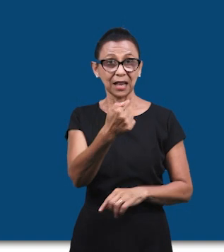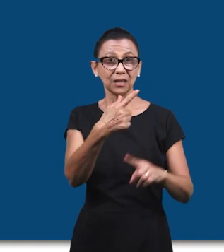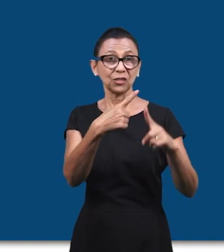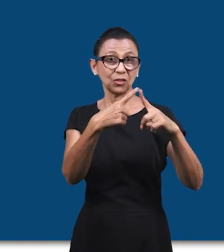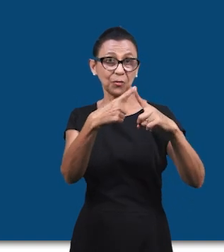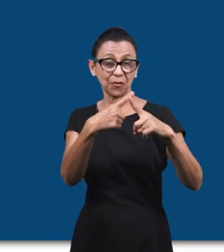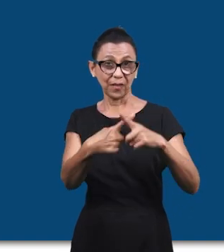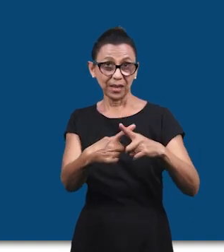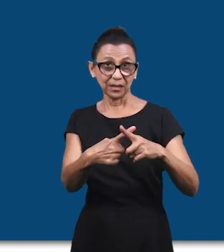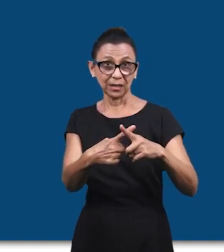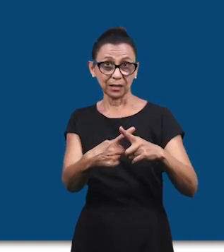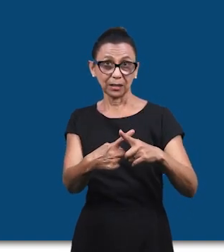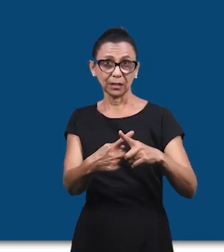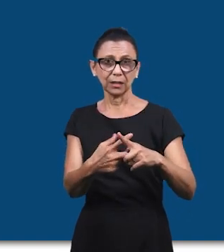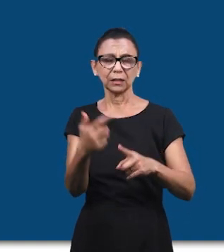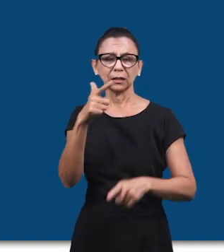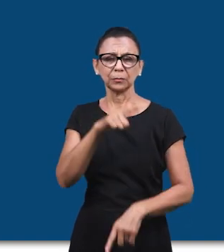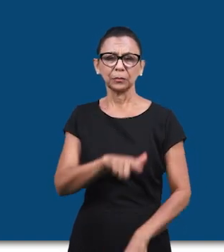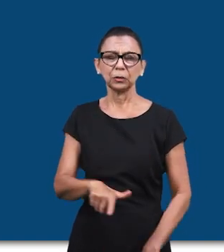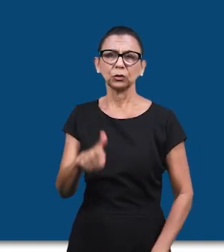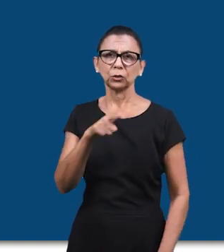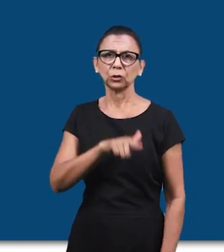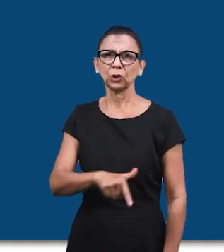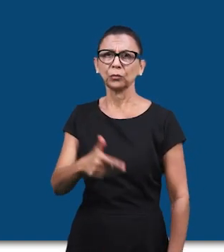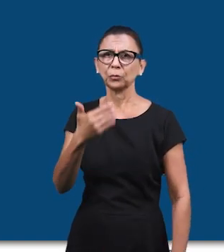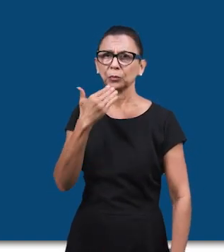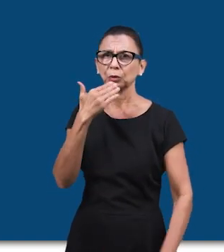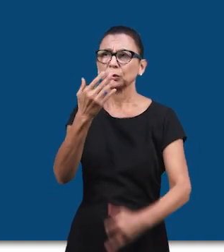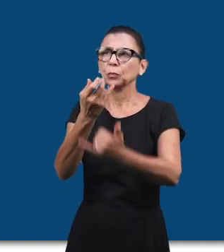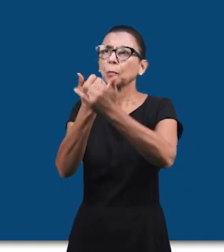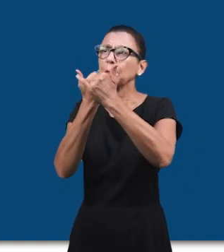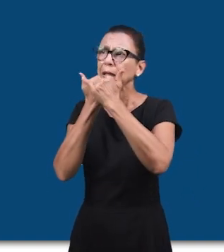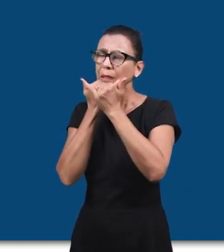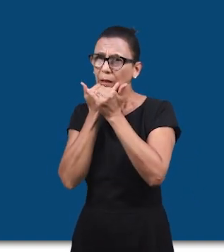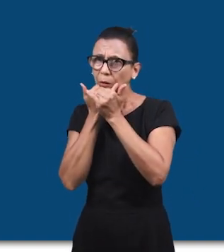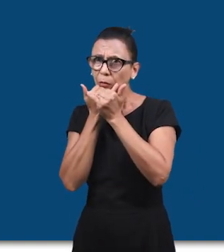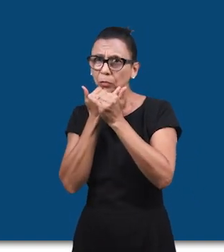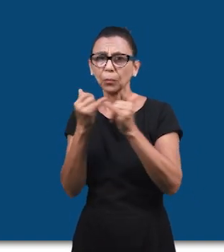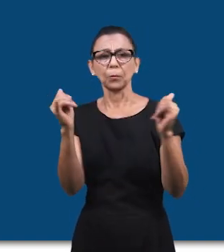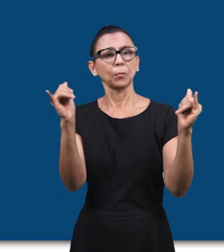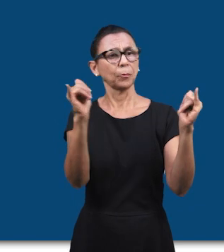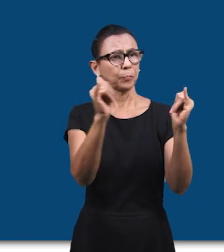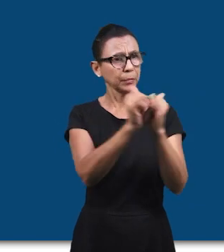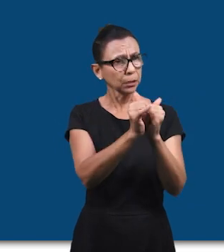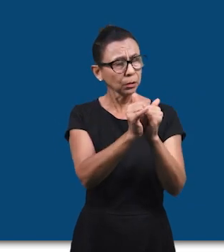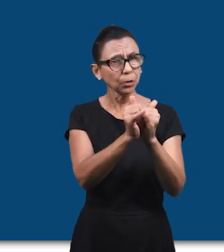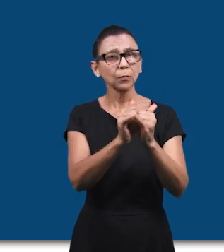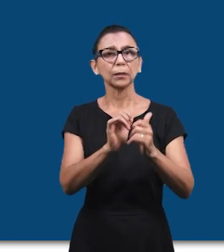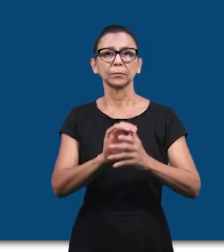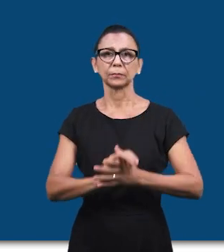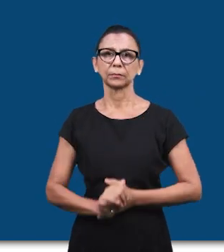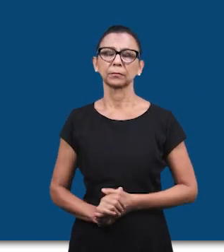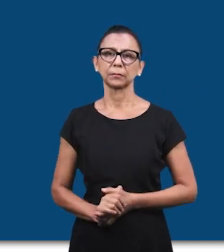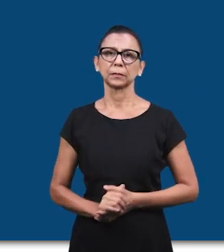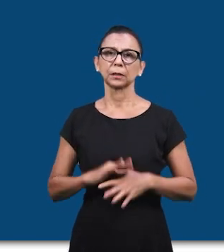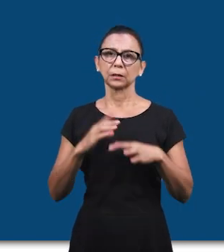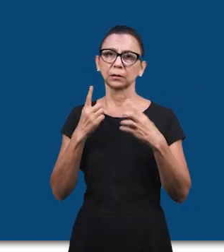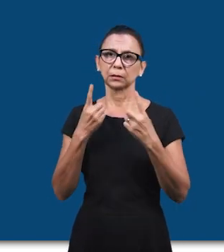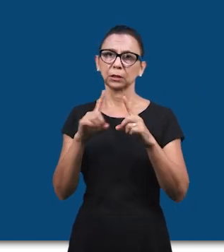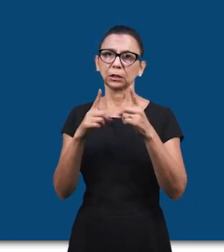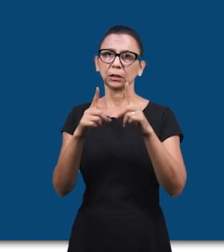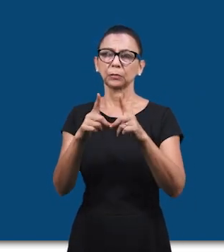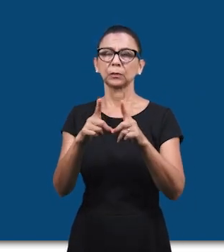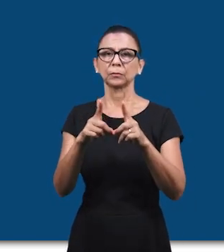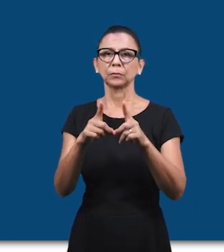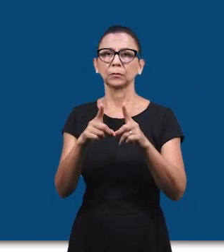каюсь, прости ему. И сказали апостолы Господу, умножь в нас